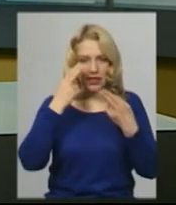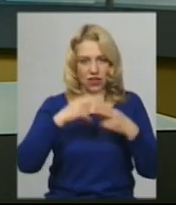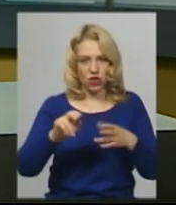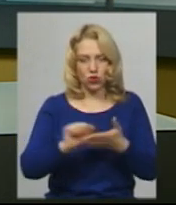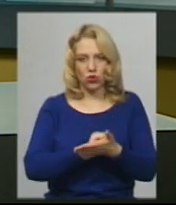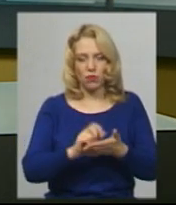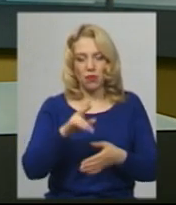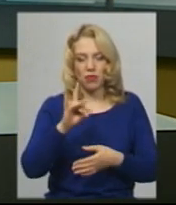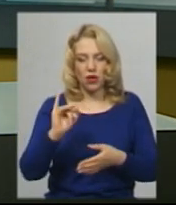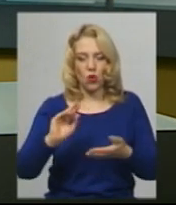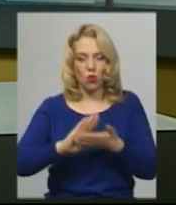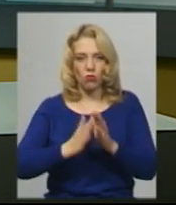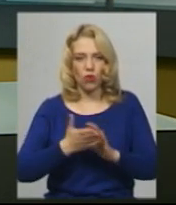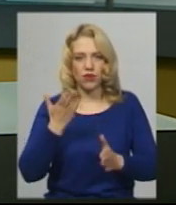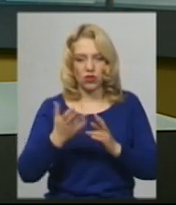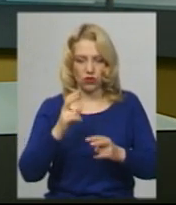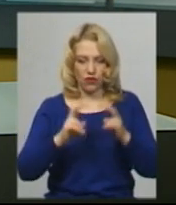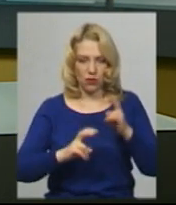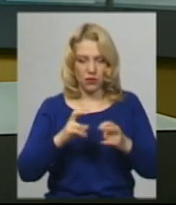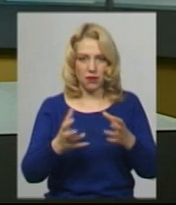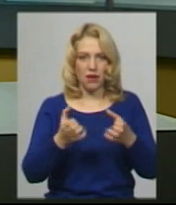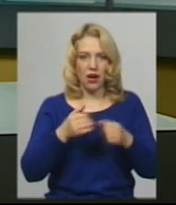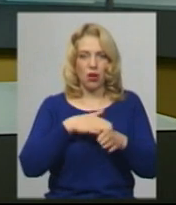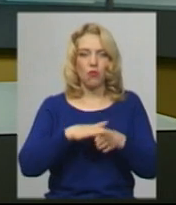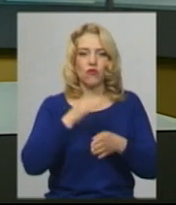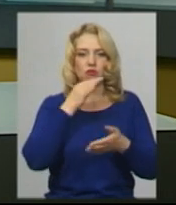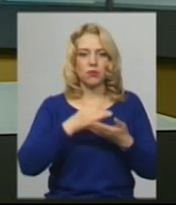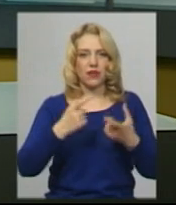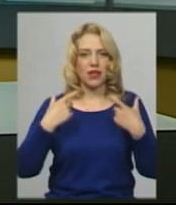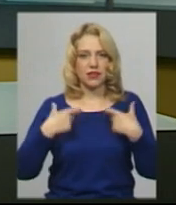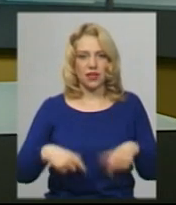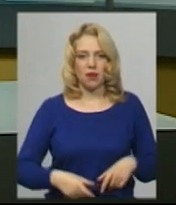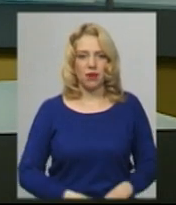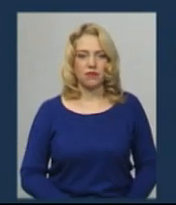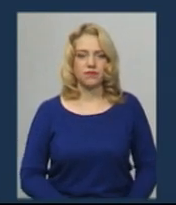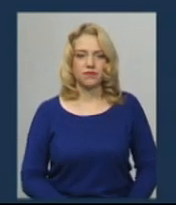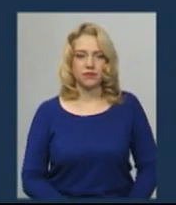ліквідації при умові, що виробник бере повну відповідальність на себе, каже Сергій Дубров.